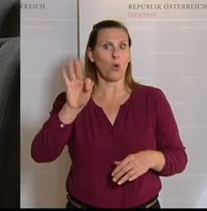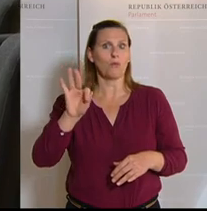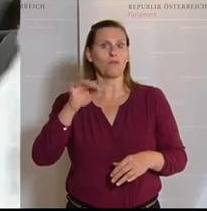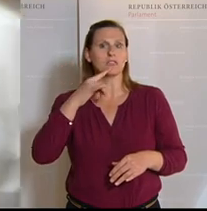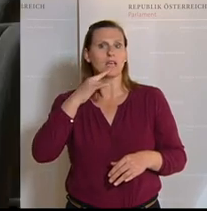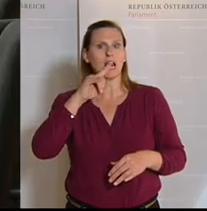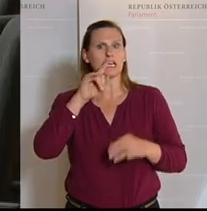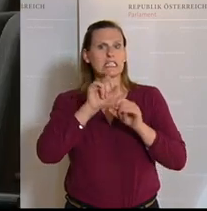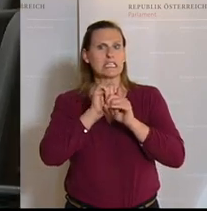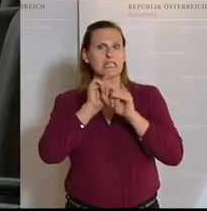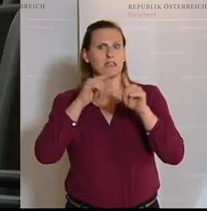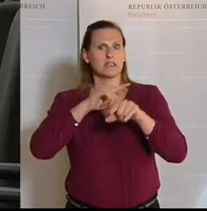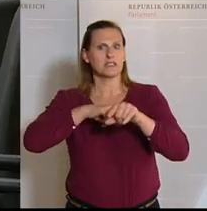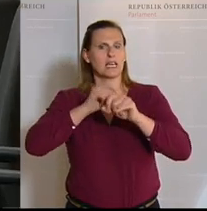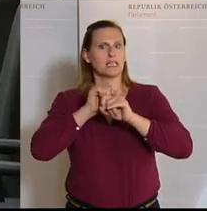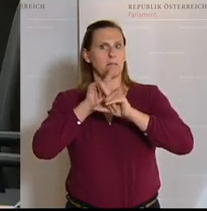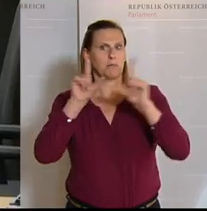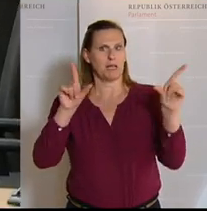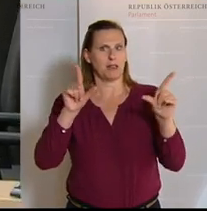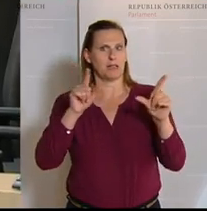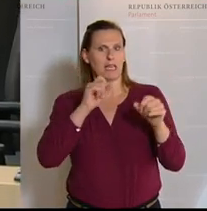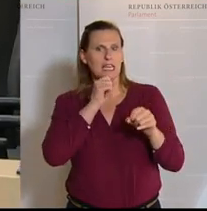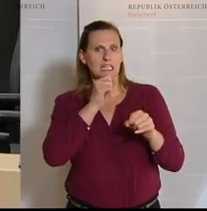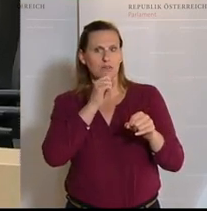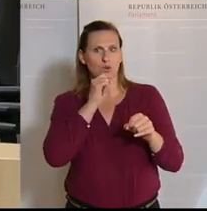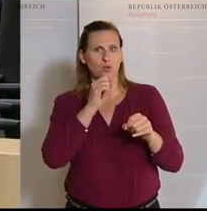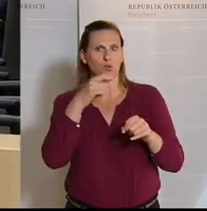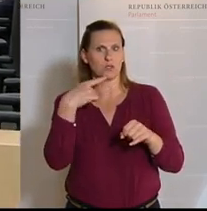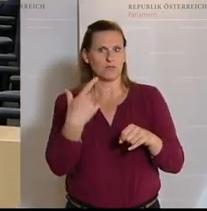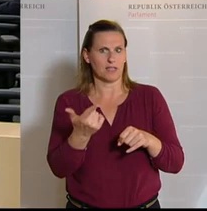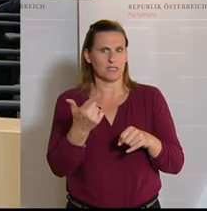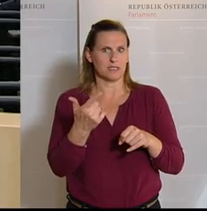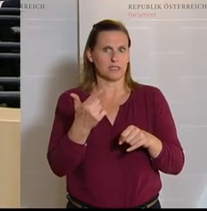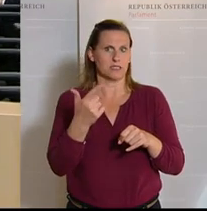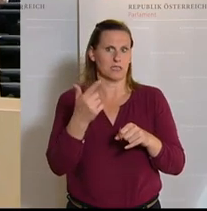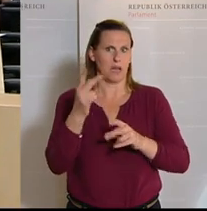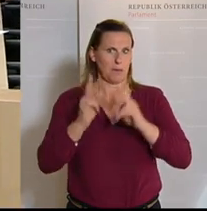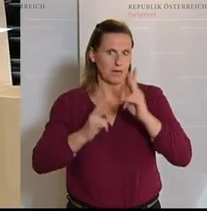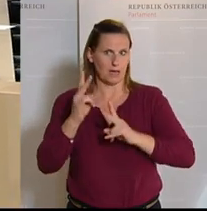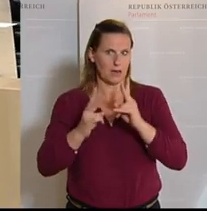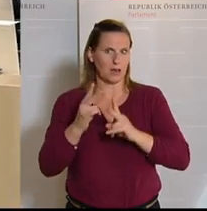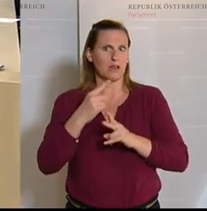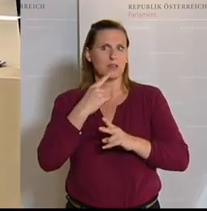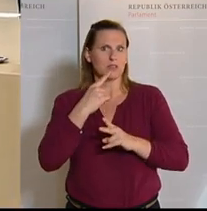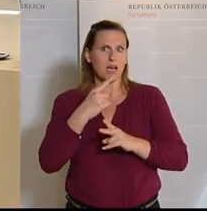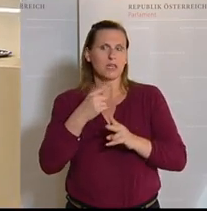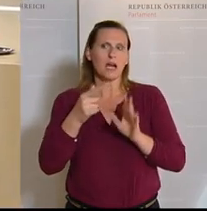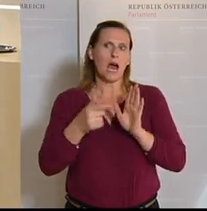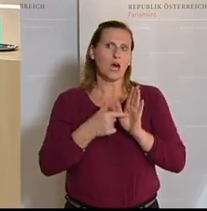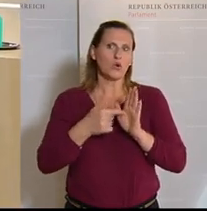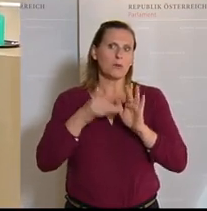im ZIP2-Interview am 20.04.2020, dass es die Argumentation des